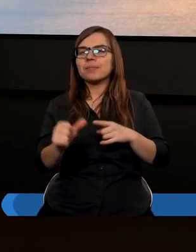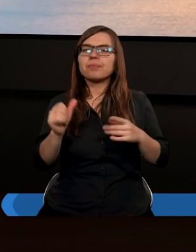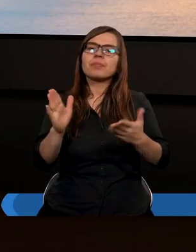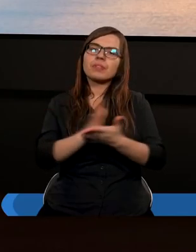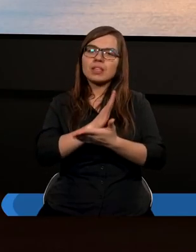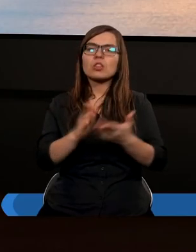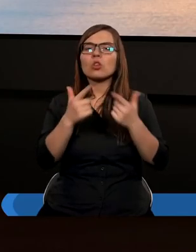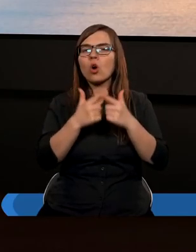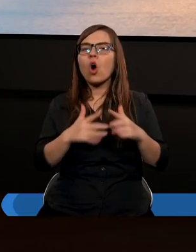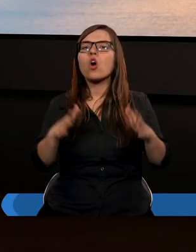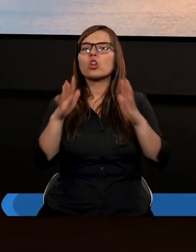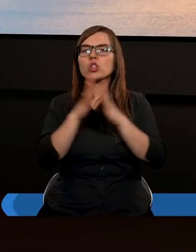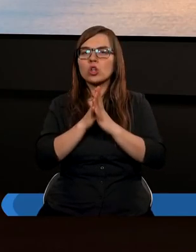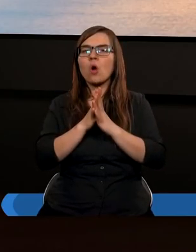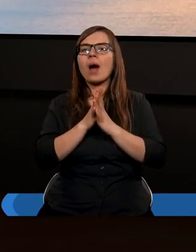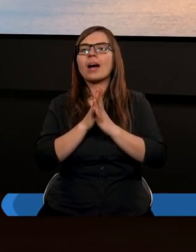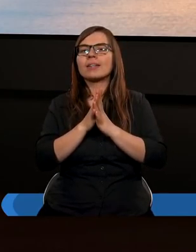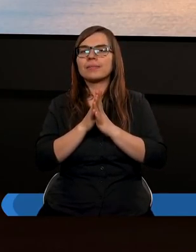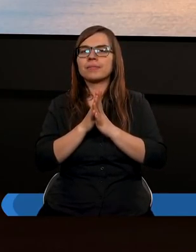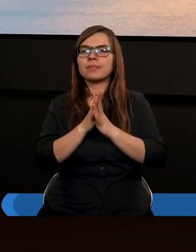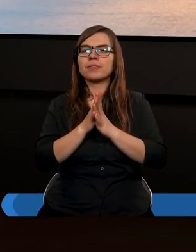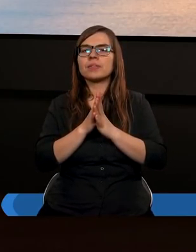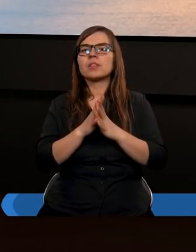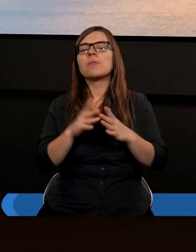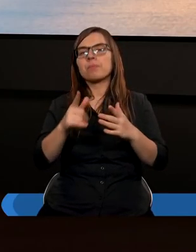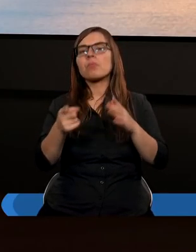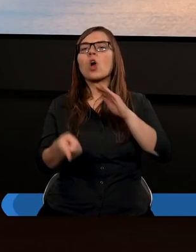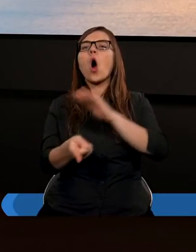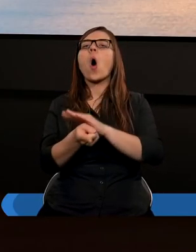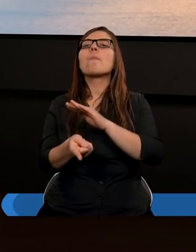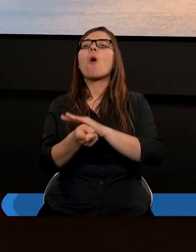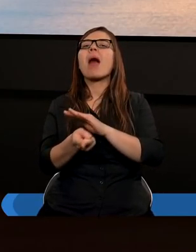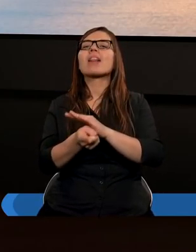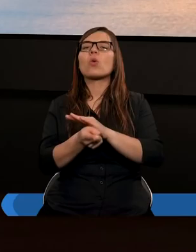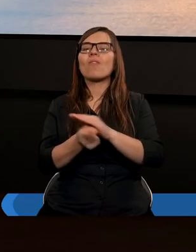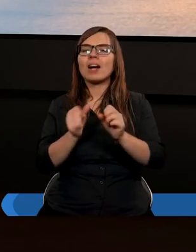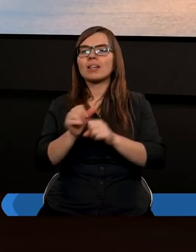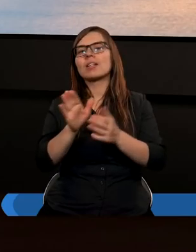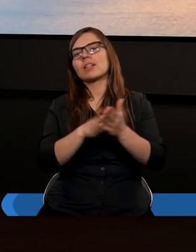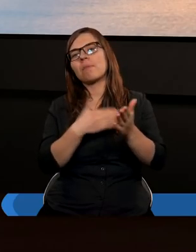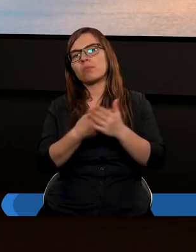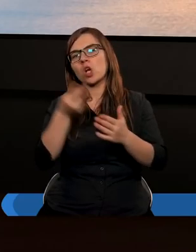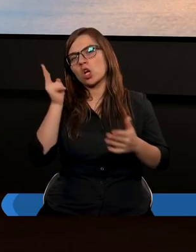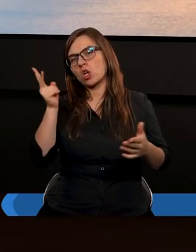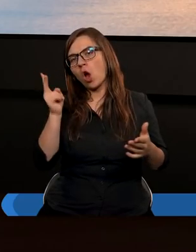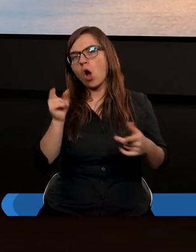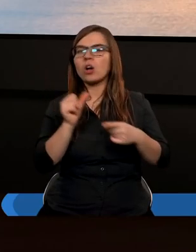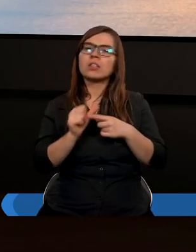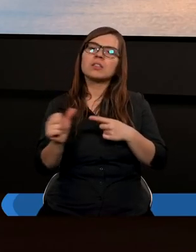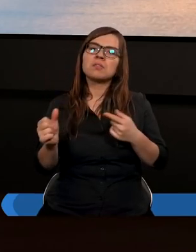niektórych kościołach, że opodatkowują się. Na przykład ktoś jest